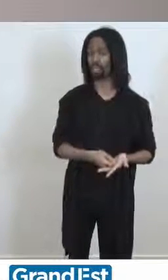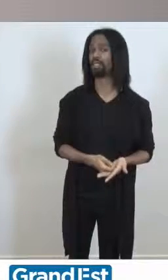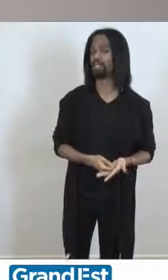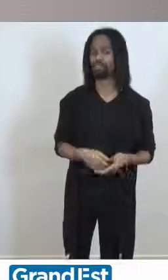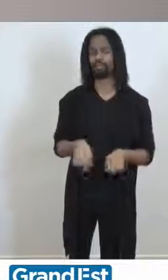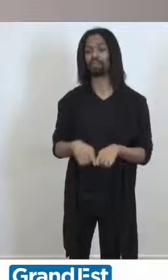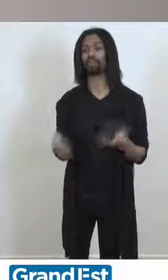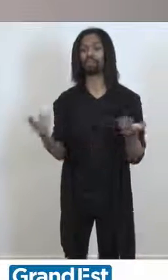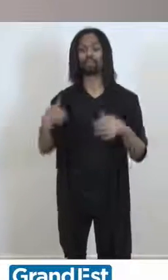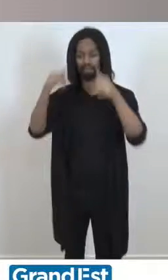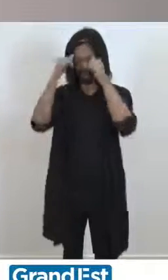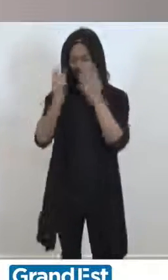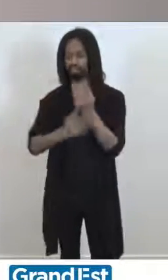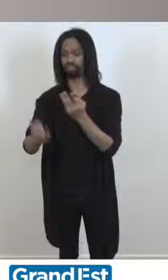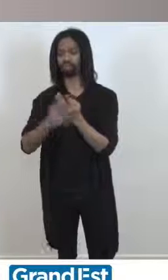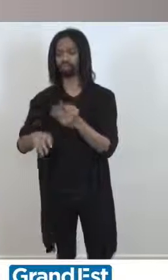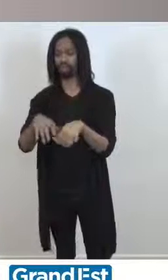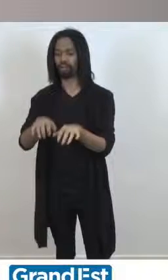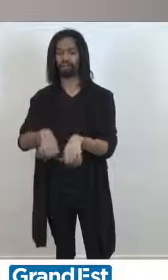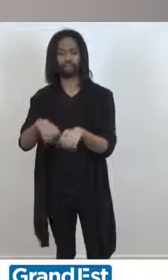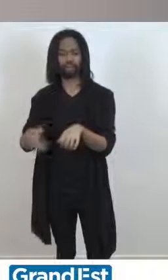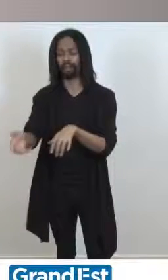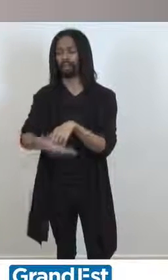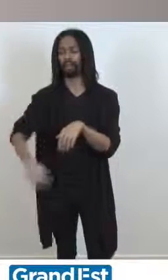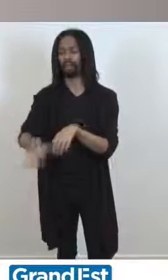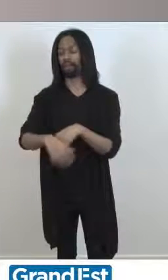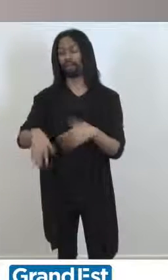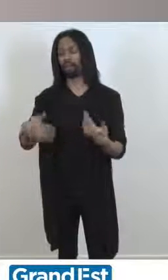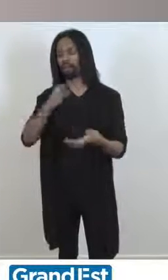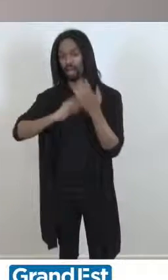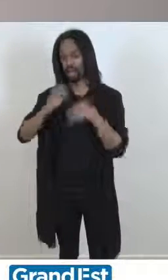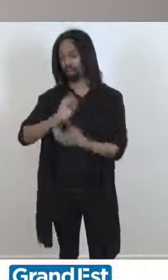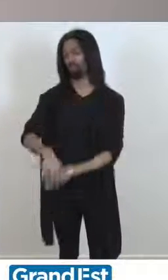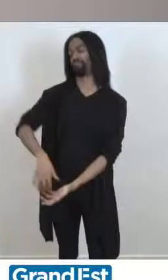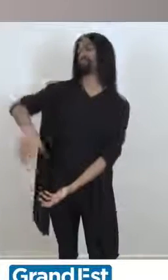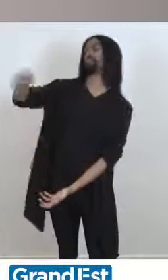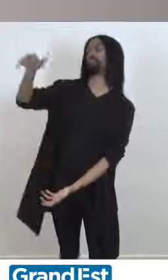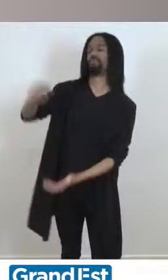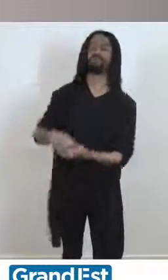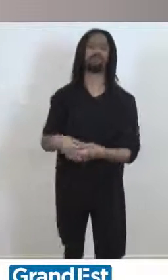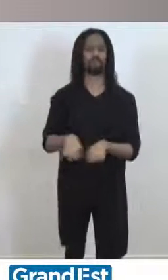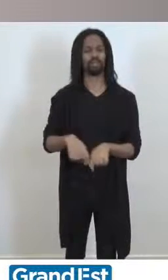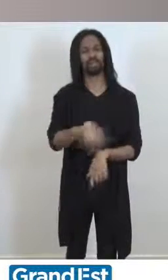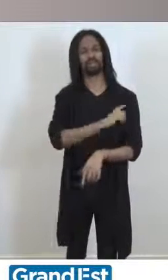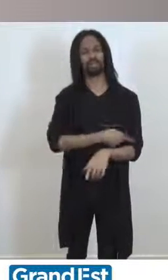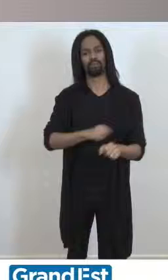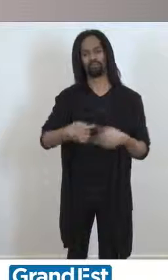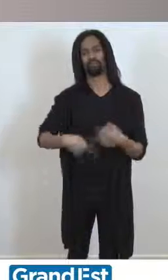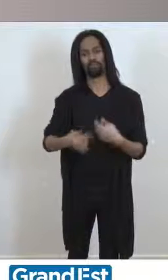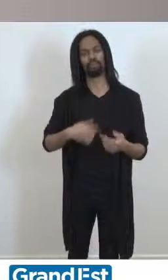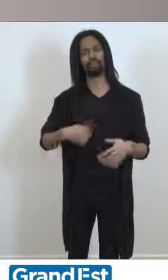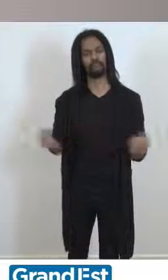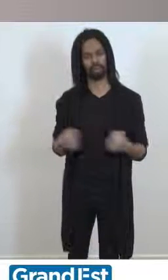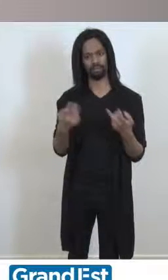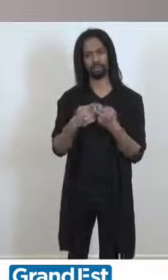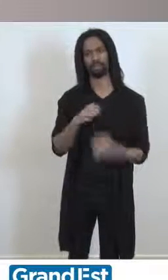lesquelles les vaches pèsent sont de véritables puits de carbone. Enfin, je note aussi le soutien au développement des énergies renouvelables, comme la méthanisation, nous